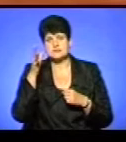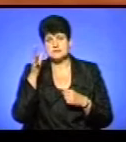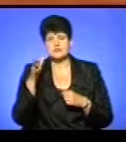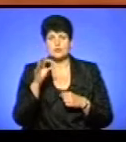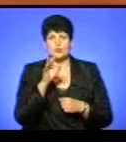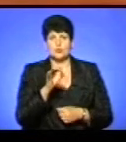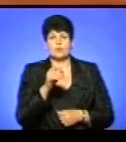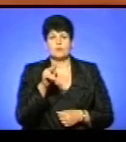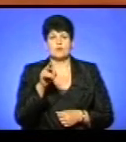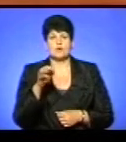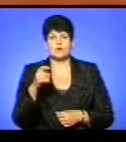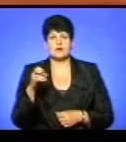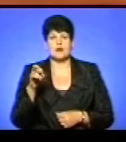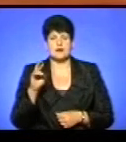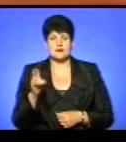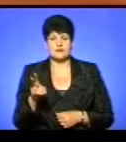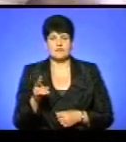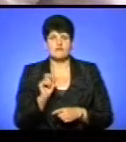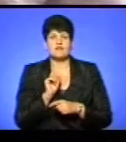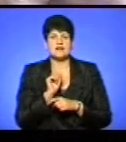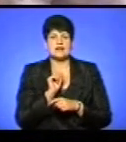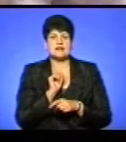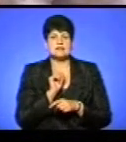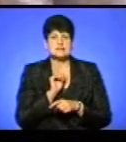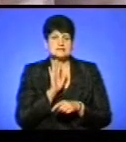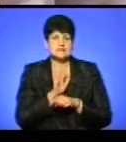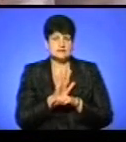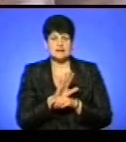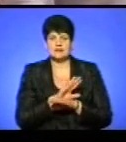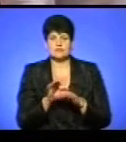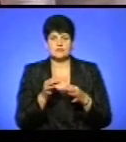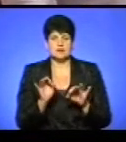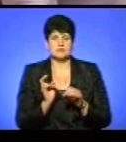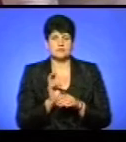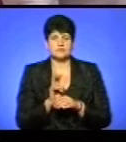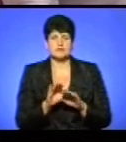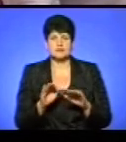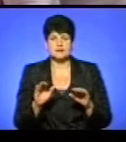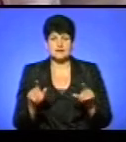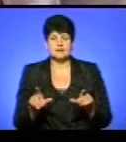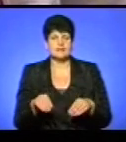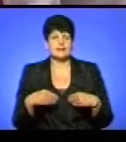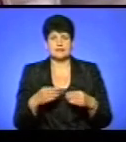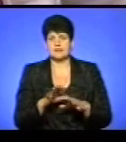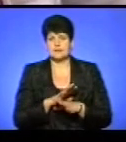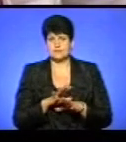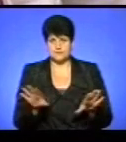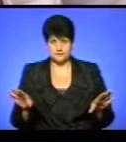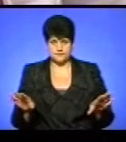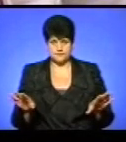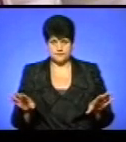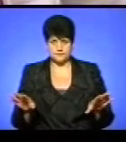Ольгою Пухиляк. Казівки не пускати дітей до шкільні навчальні заклади управління освіти і науки не давало, але